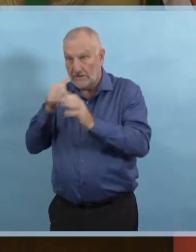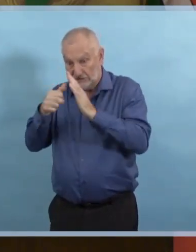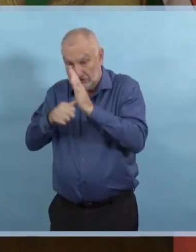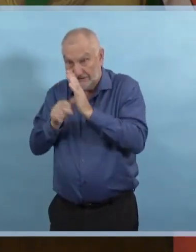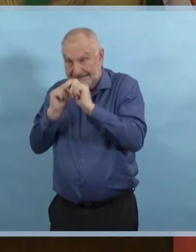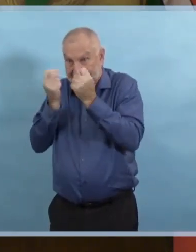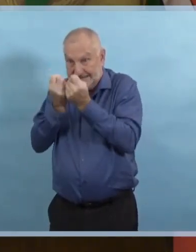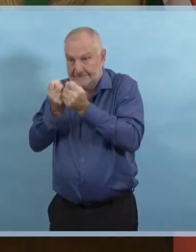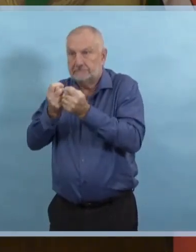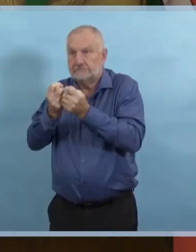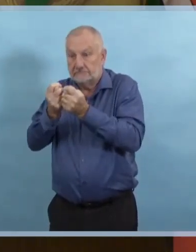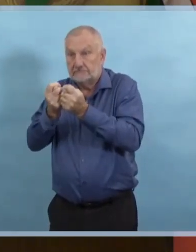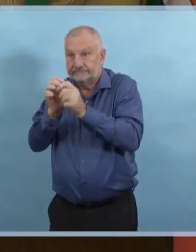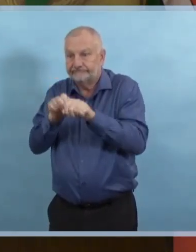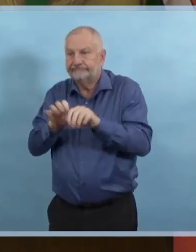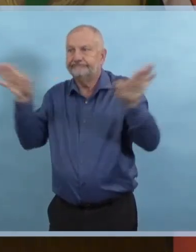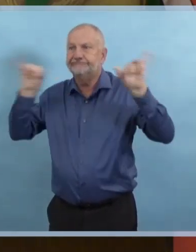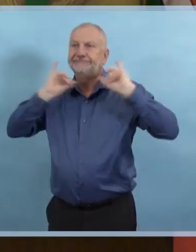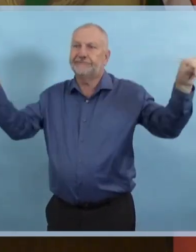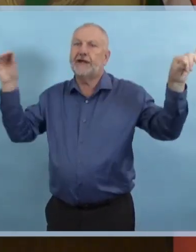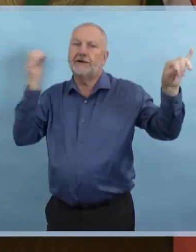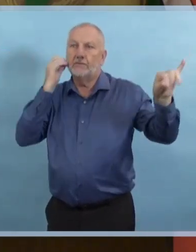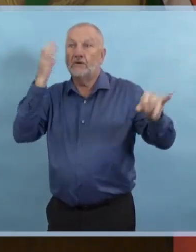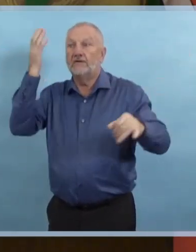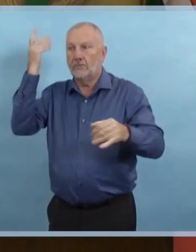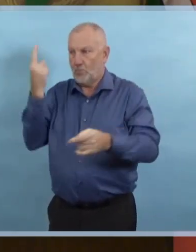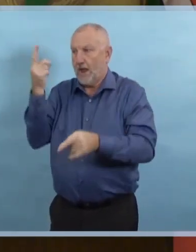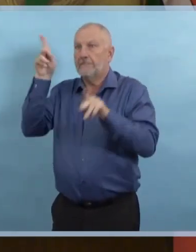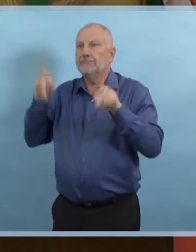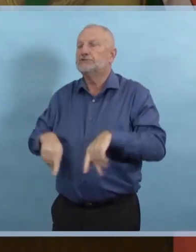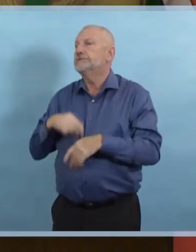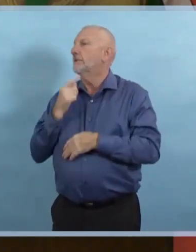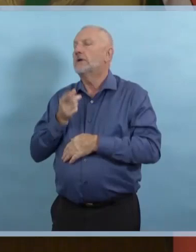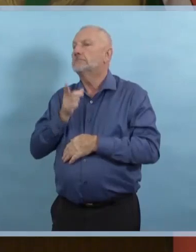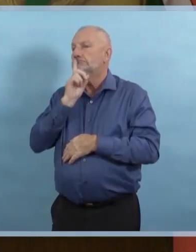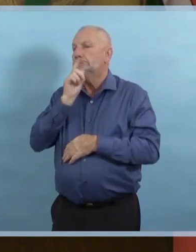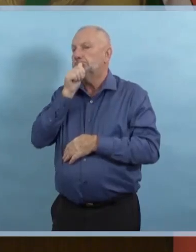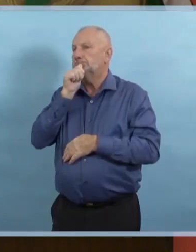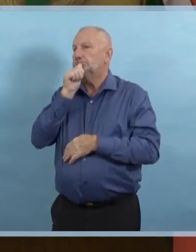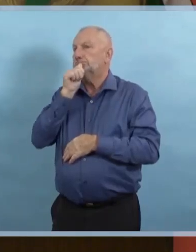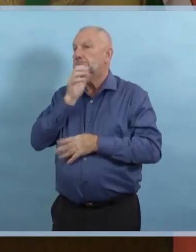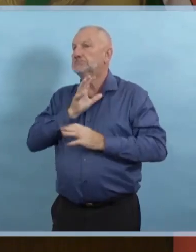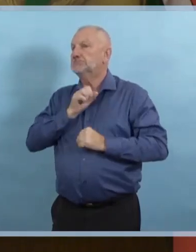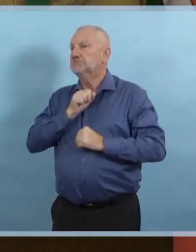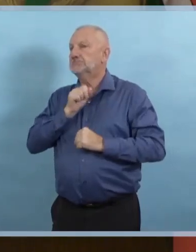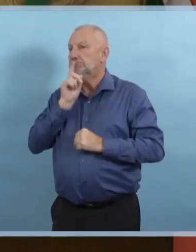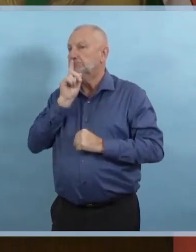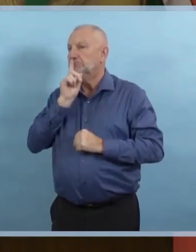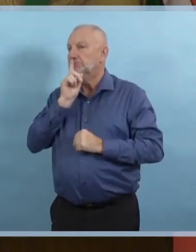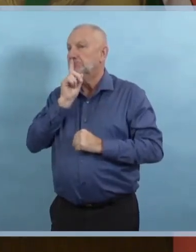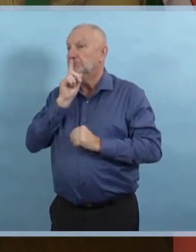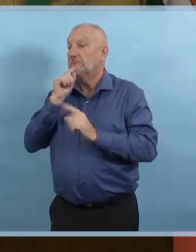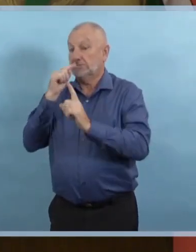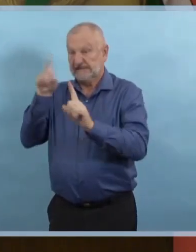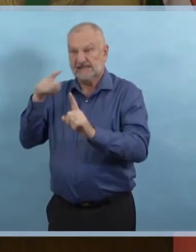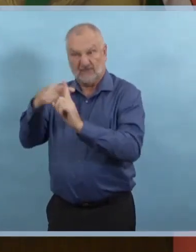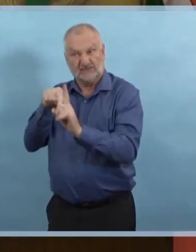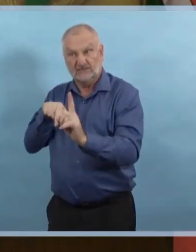importante à notre système de soins de santé. Nous avons des personnes qui ont très probablement